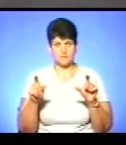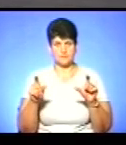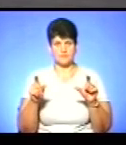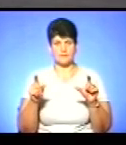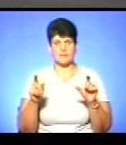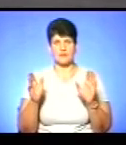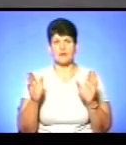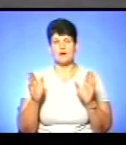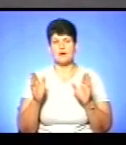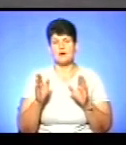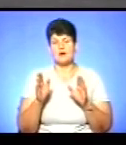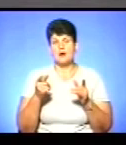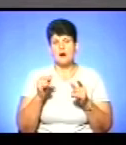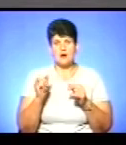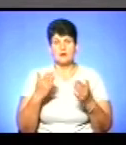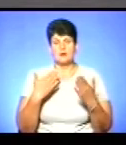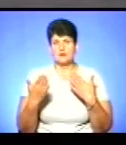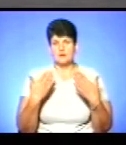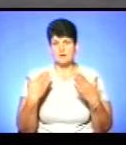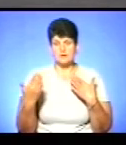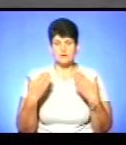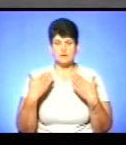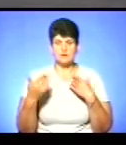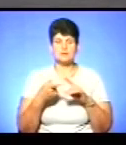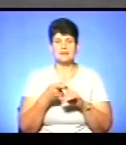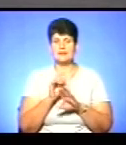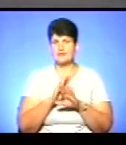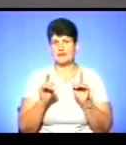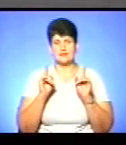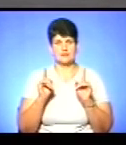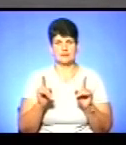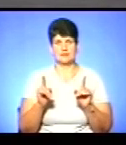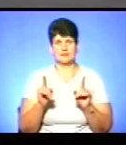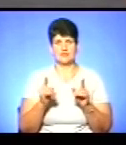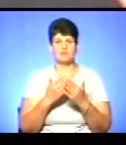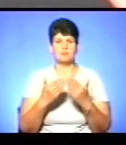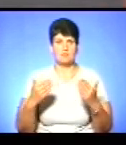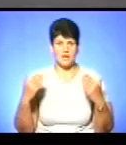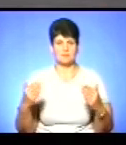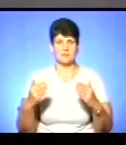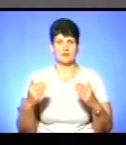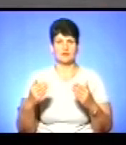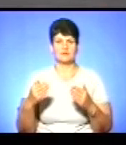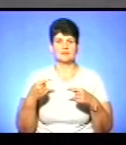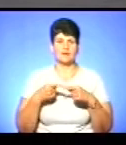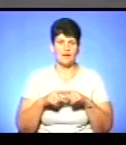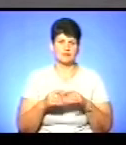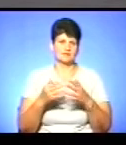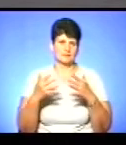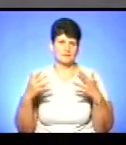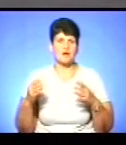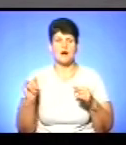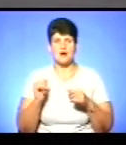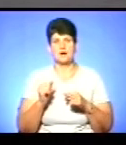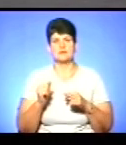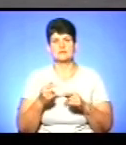атмосфера, вона залежить не тільки від матеріально-технічних засобів, освітлення, меблів, екранів, мультимедії і так далі, але